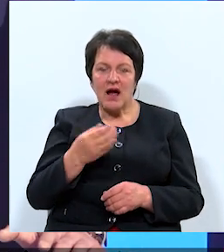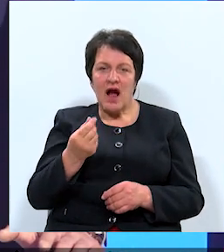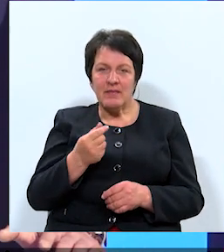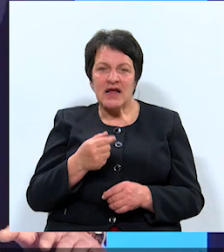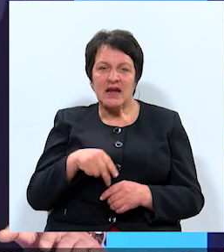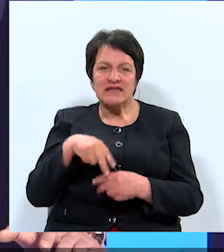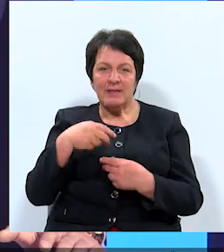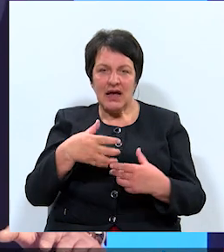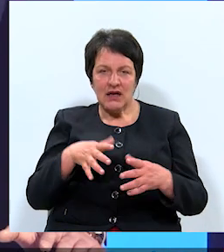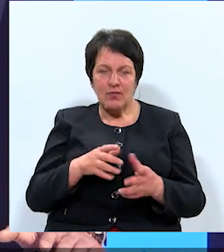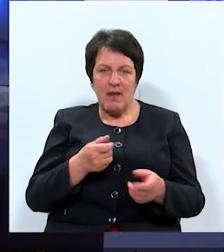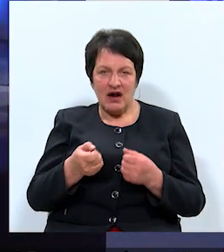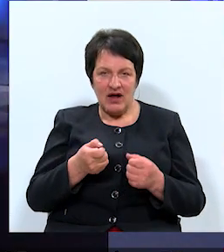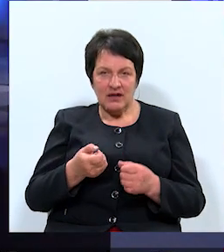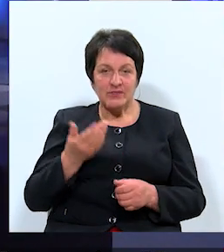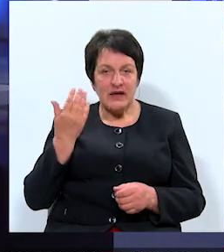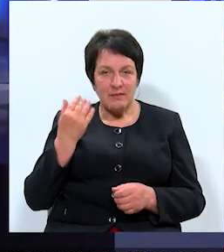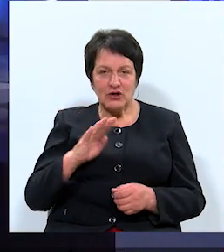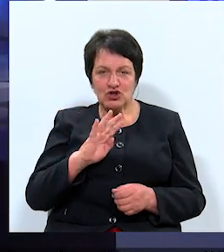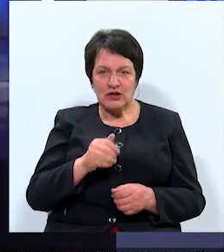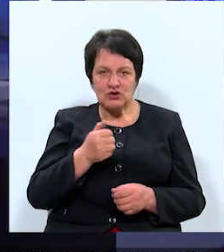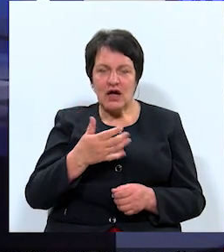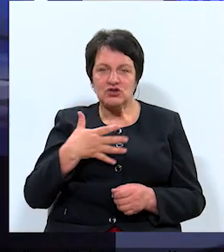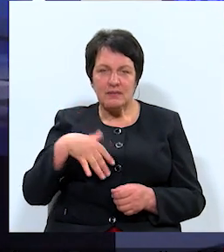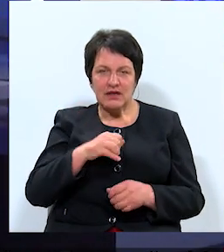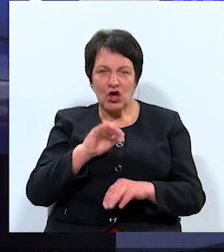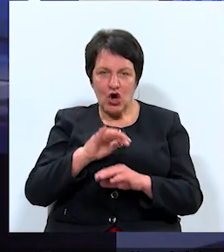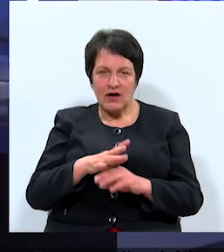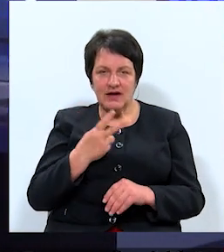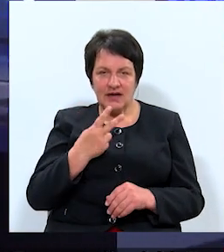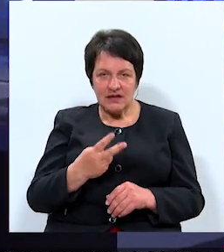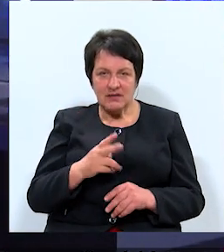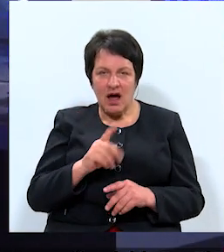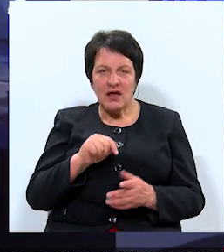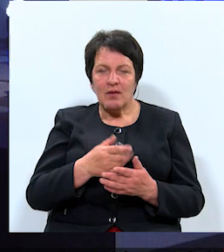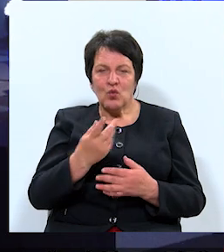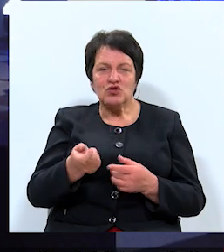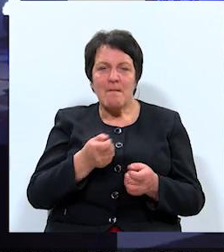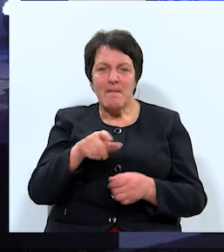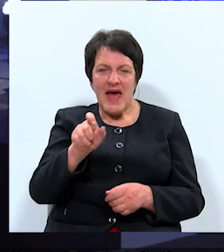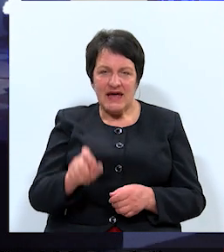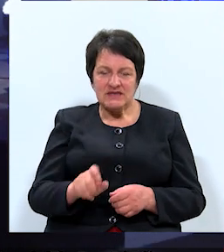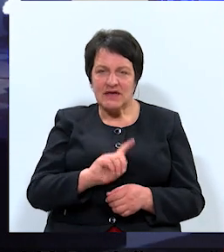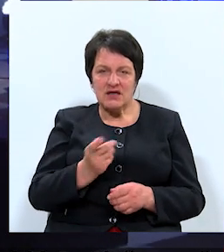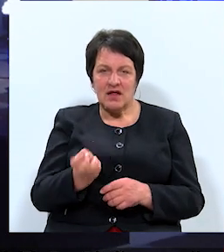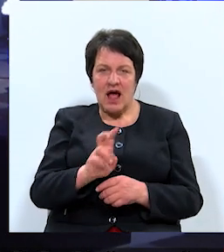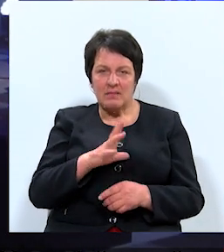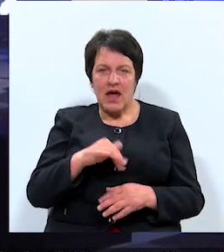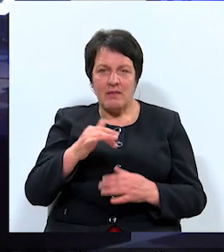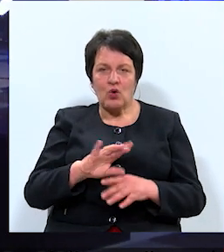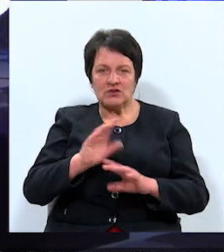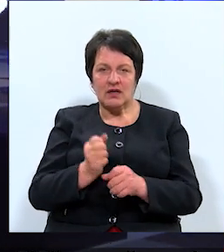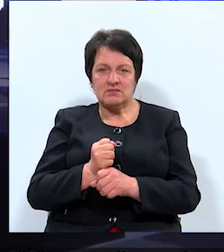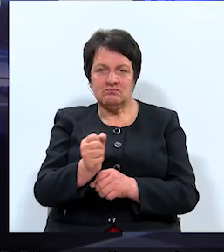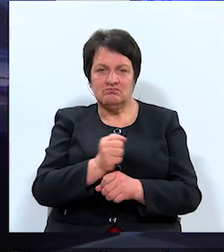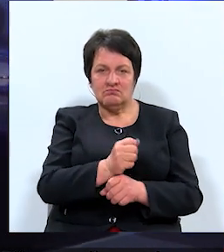pārvaldība. Jo iepriekšējos četrus gadus mēs konkrēti redzējām, ka jebkurš mērs, kurš atnāk pie amata, uzreiz sāk bīdīt savas